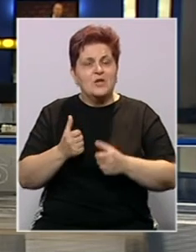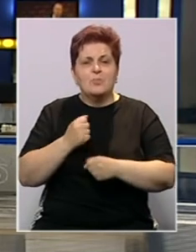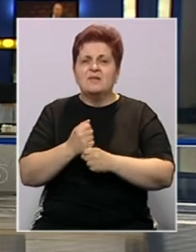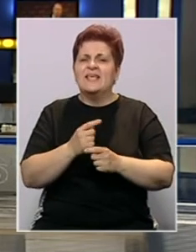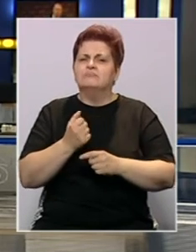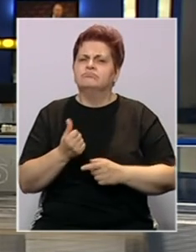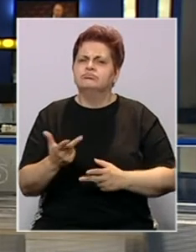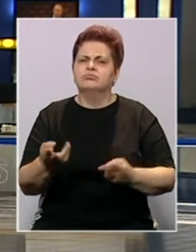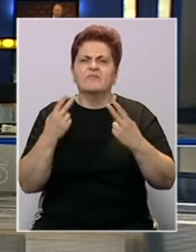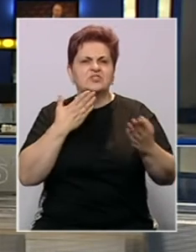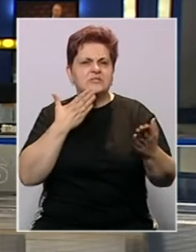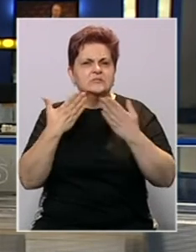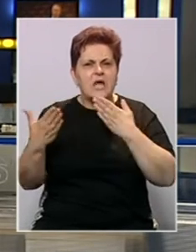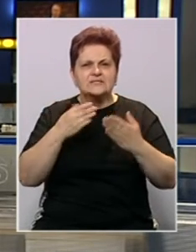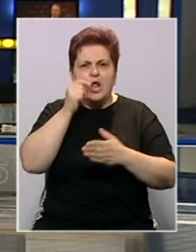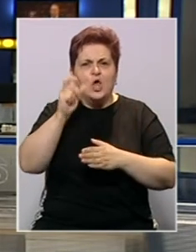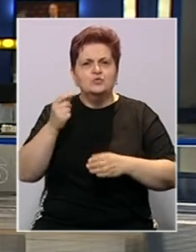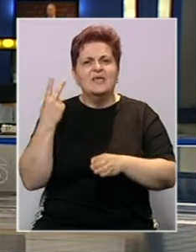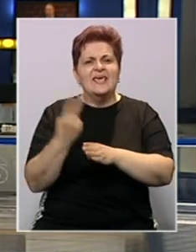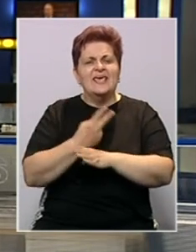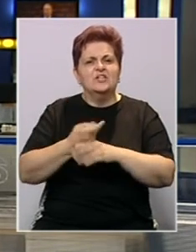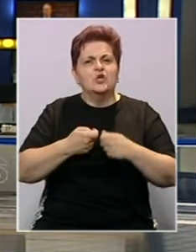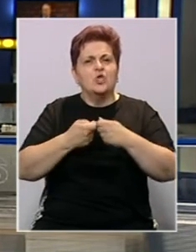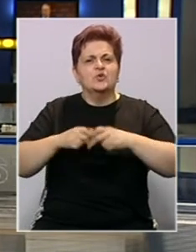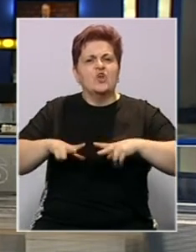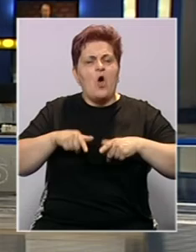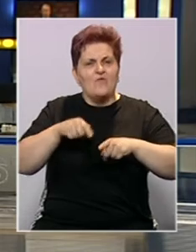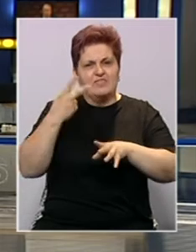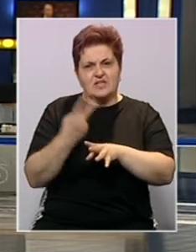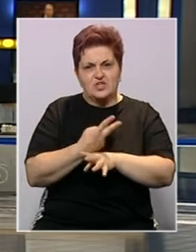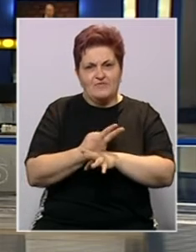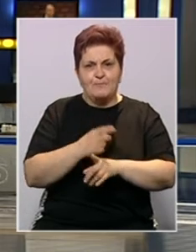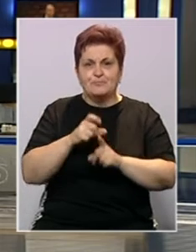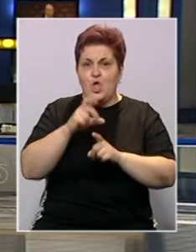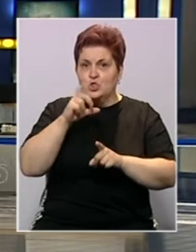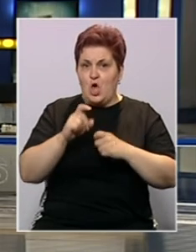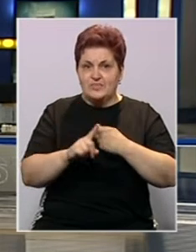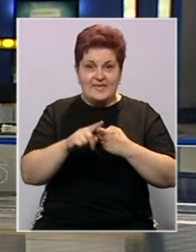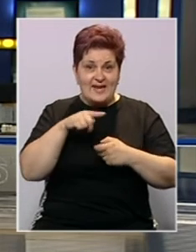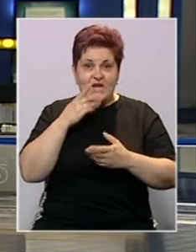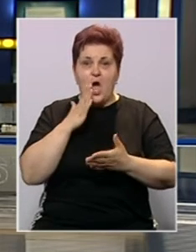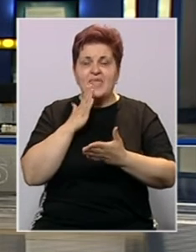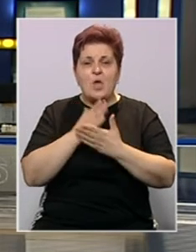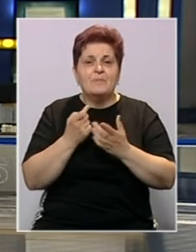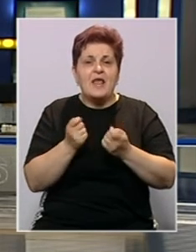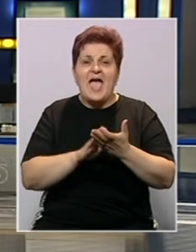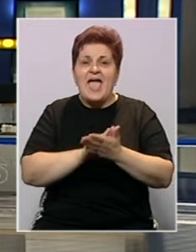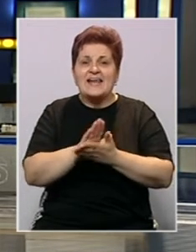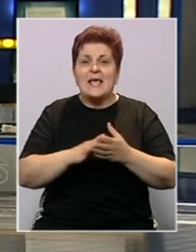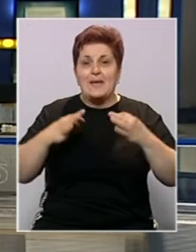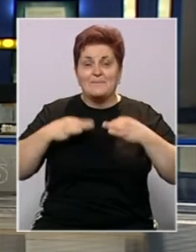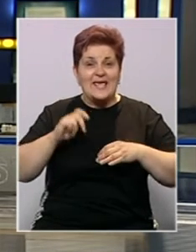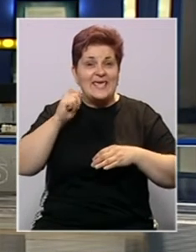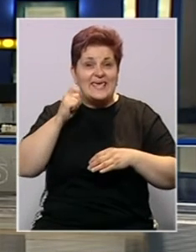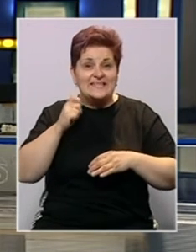priliku da obavi niz važnih sastanaka s ljudima iz državnog i društvenog života ove zemlje. Dodik je rekao da je bio u prilici da razgovara s